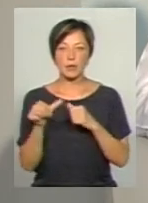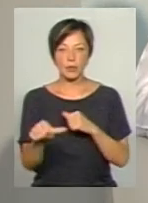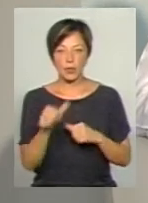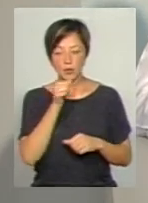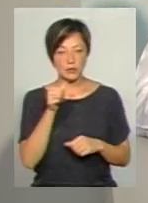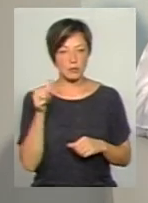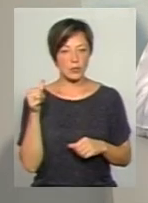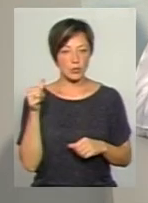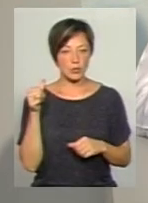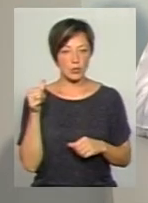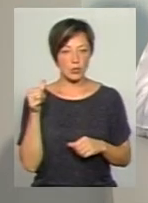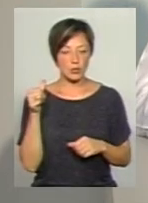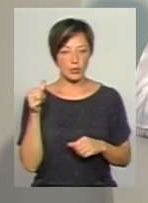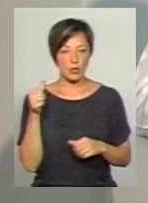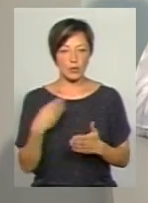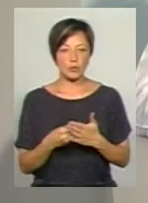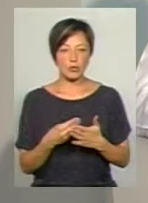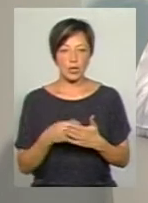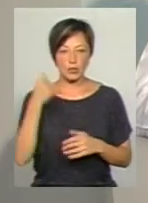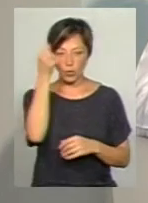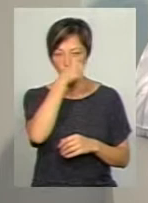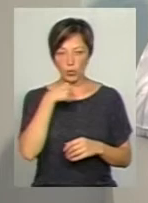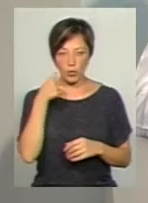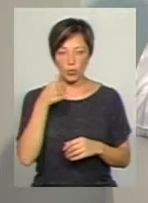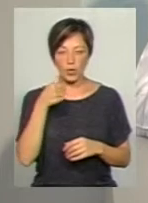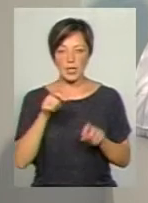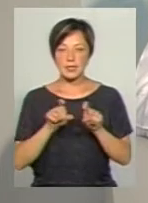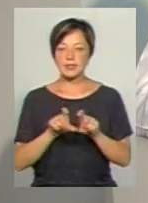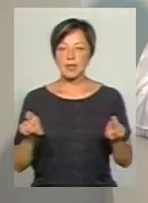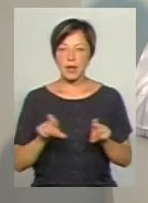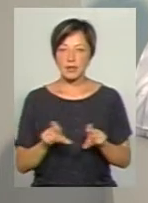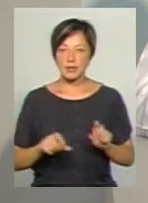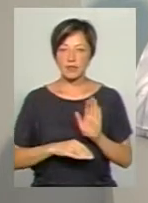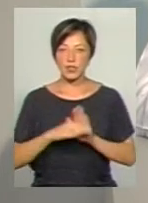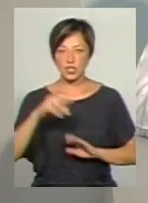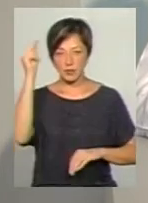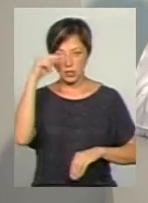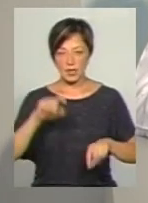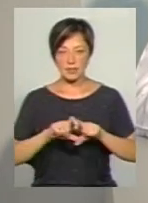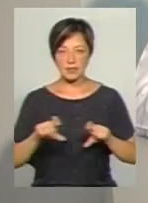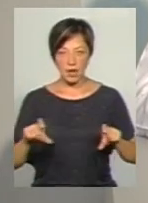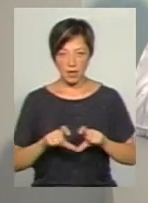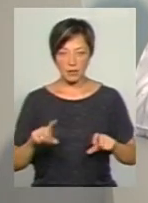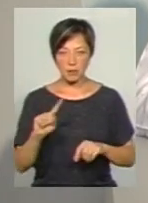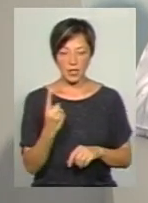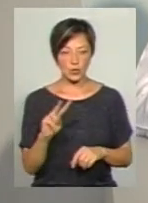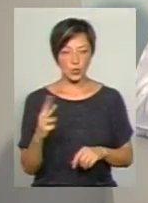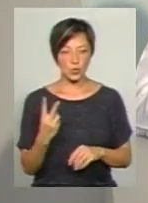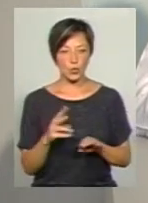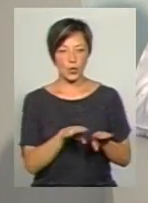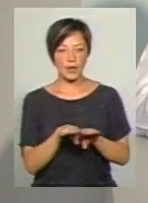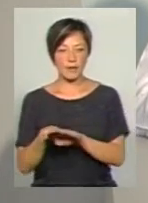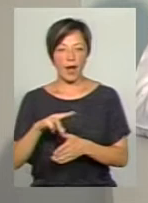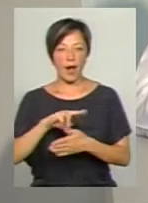з минулого бюджетного року заклади, вищі навчальні заклади, які з першого-другого рівня